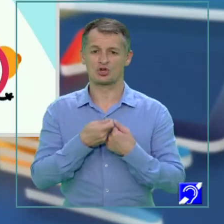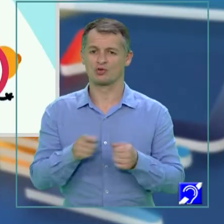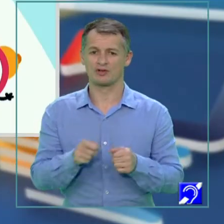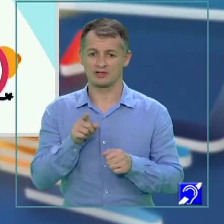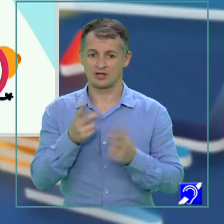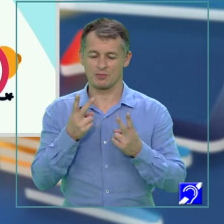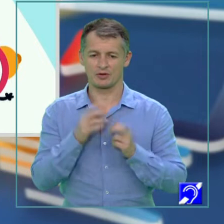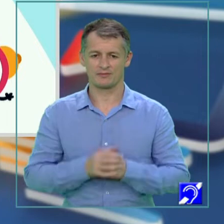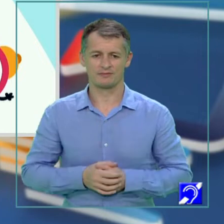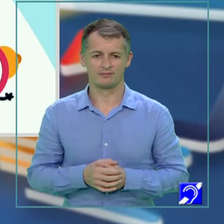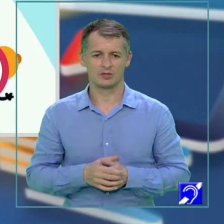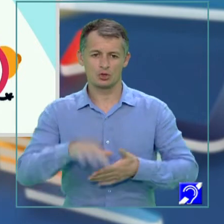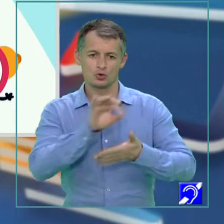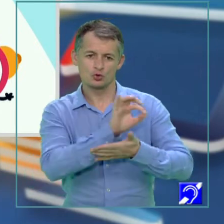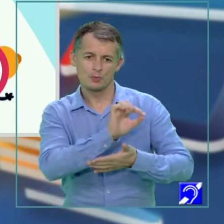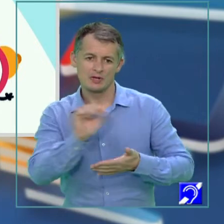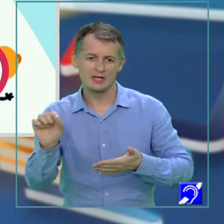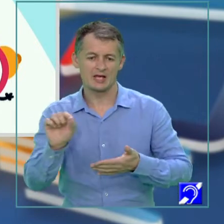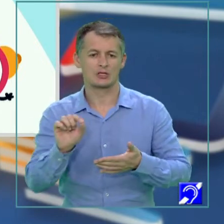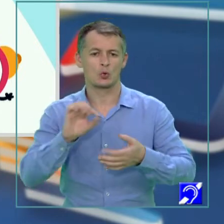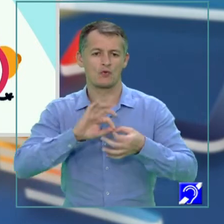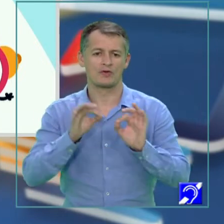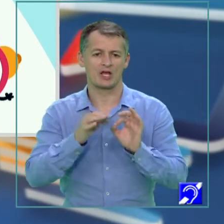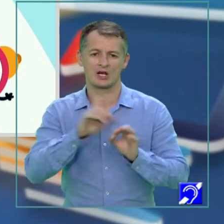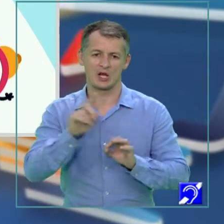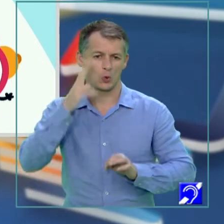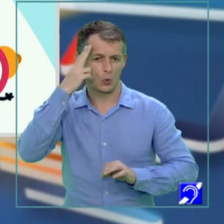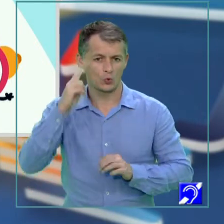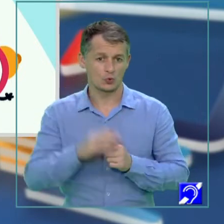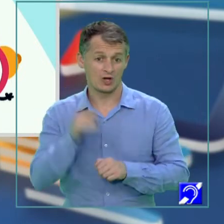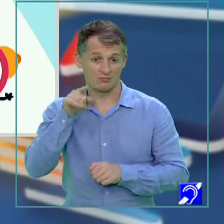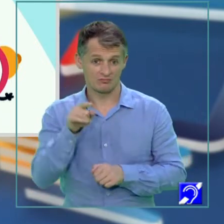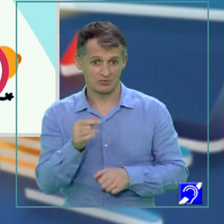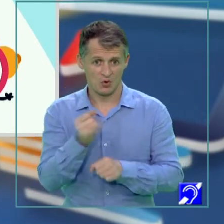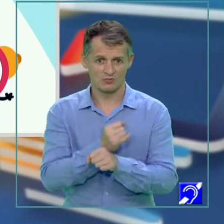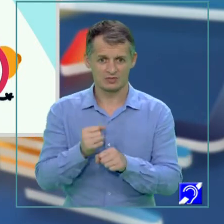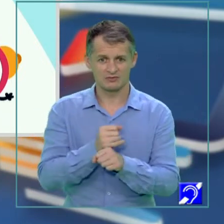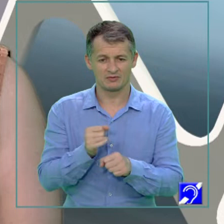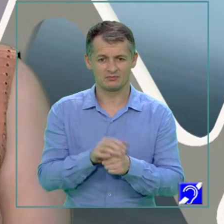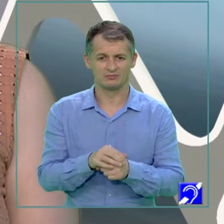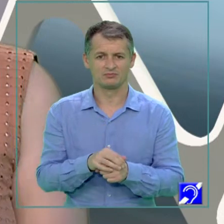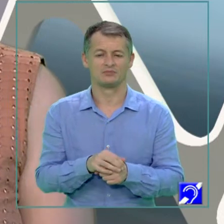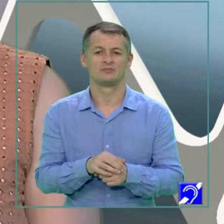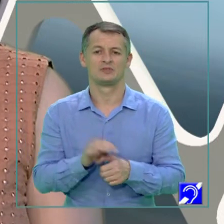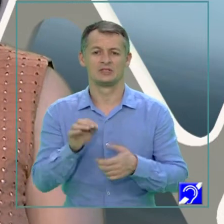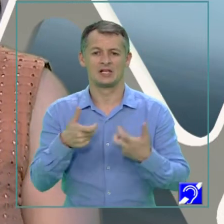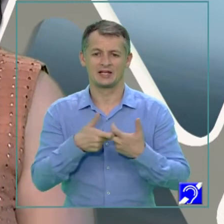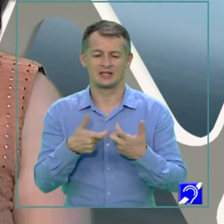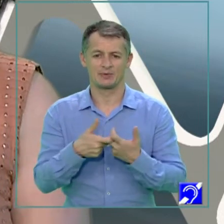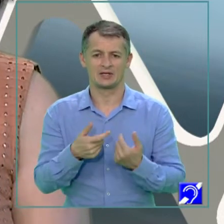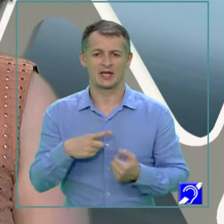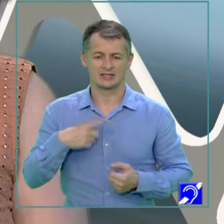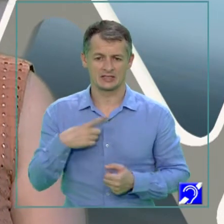Sublinează cuvintele necunoscute. Aici vei observa că pe subiectul de examen există cuvinte